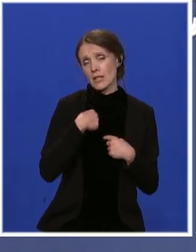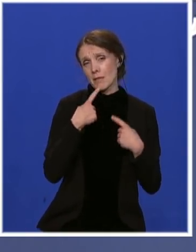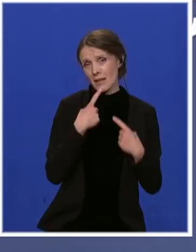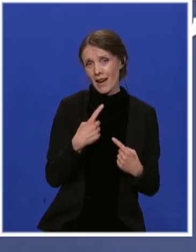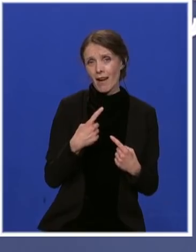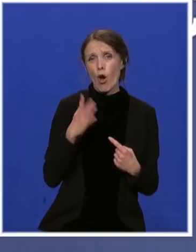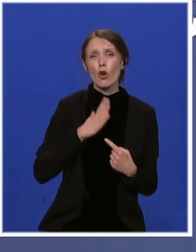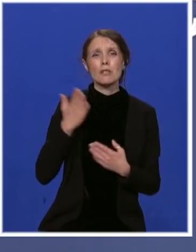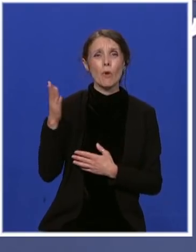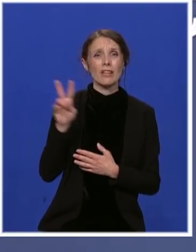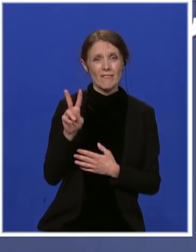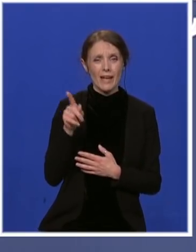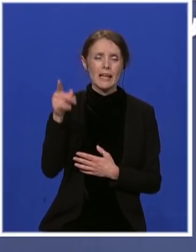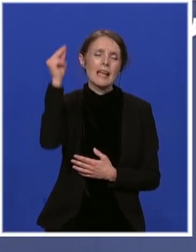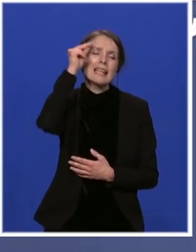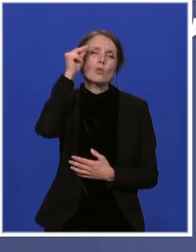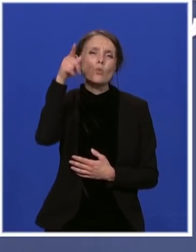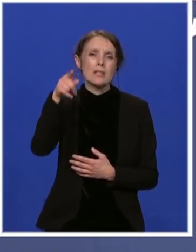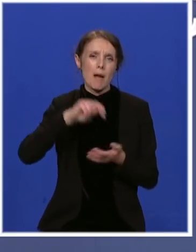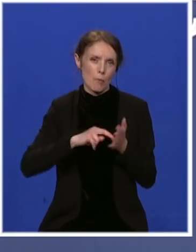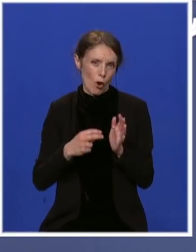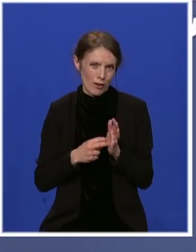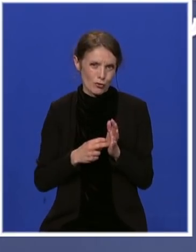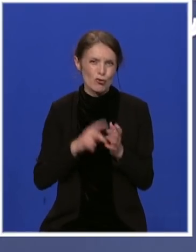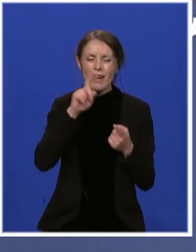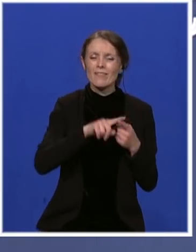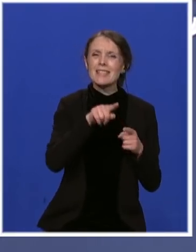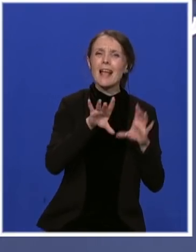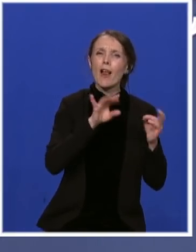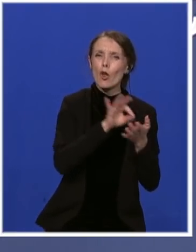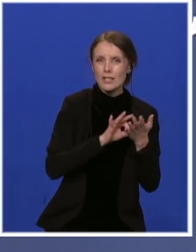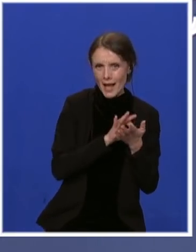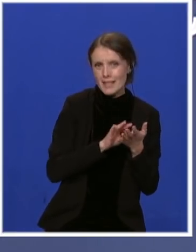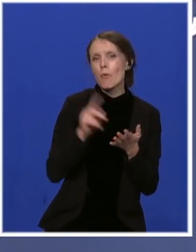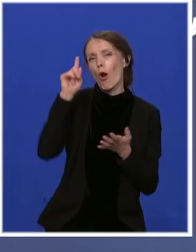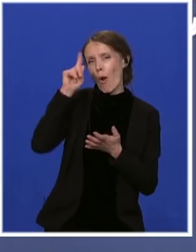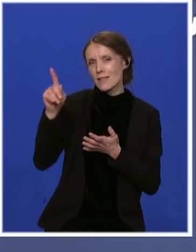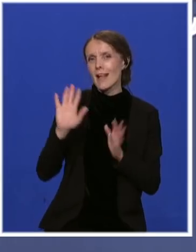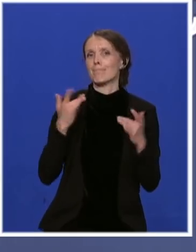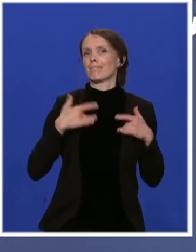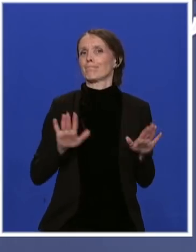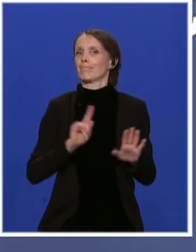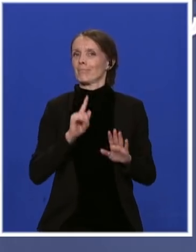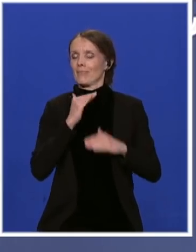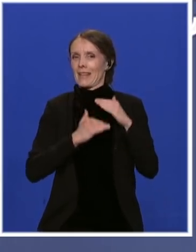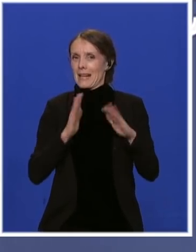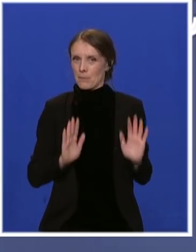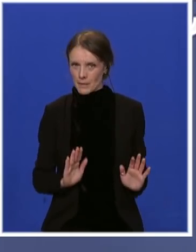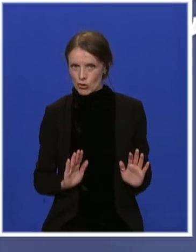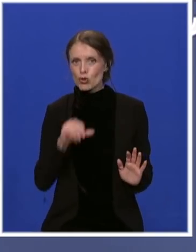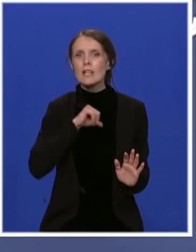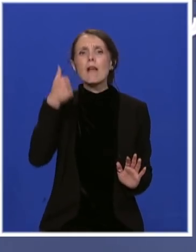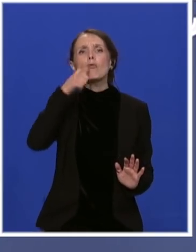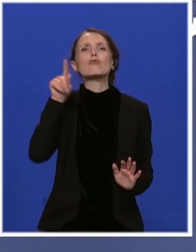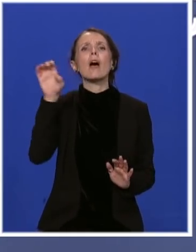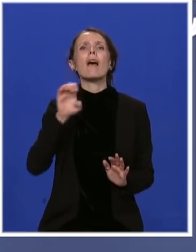iskusan političar pa je odmah rekao da nije njegovo da se to u to meša osim naravno preporuka koje je Europska unija daje.